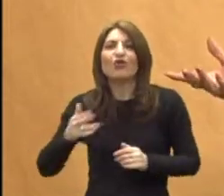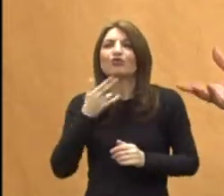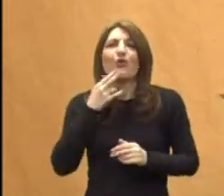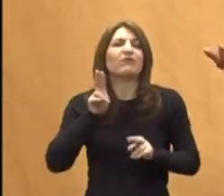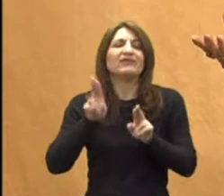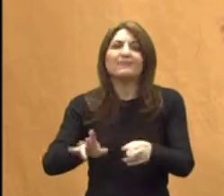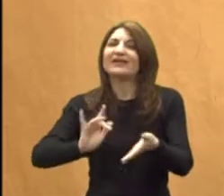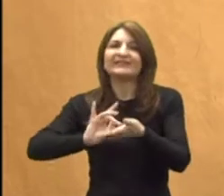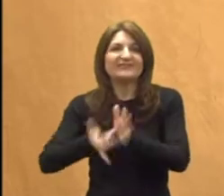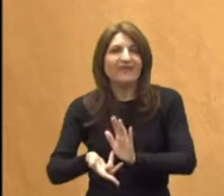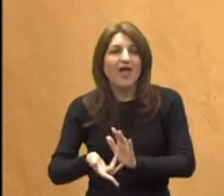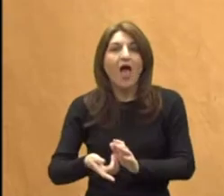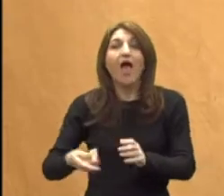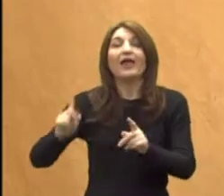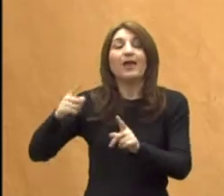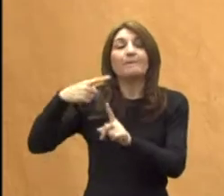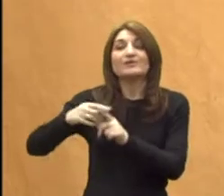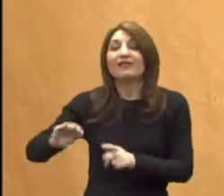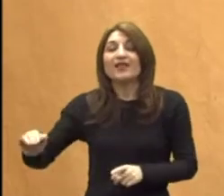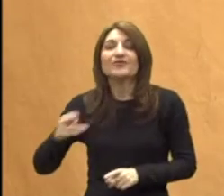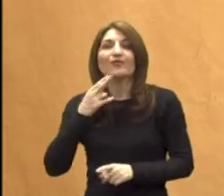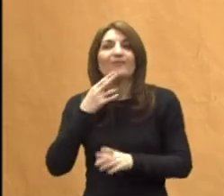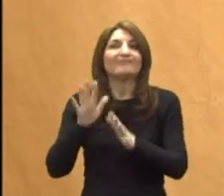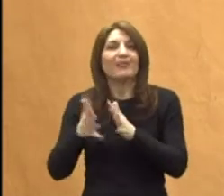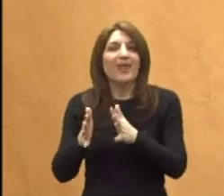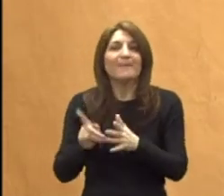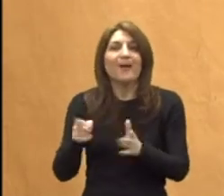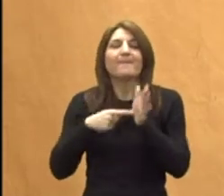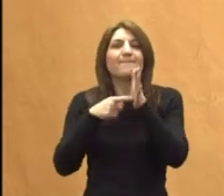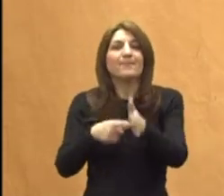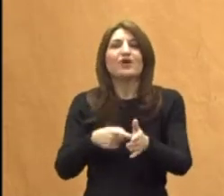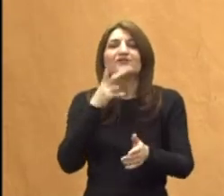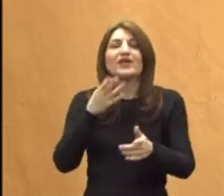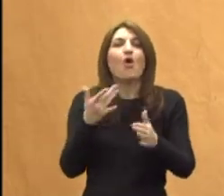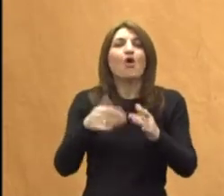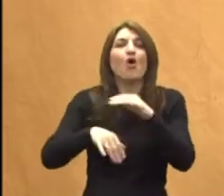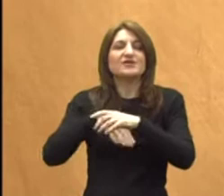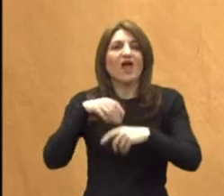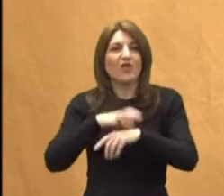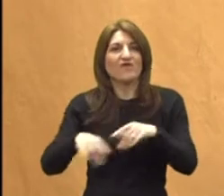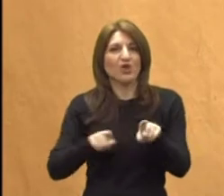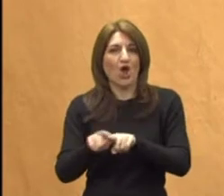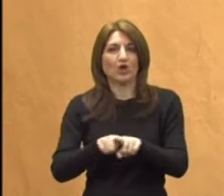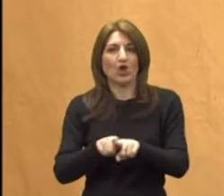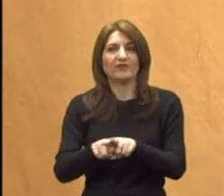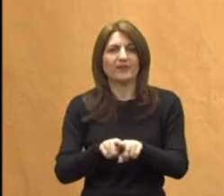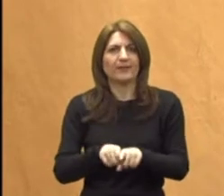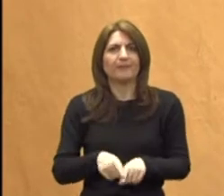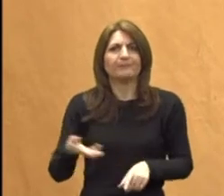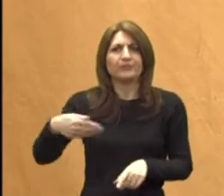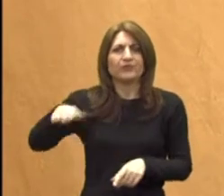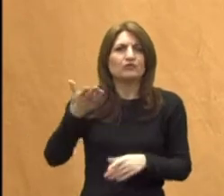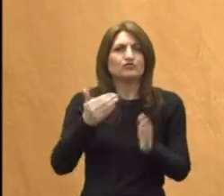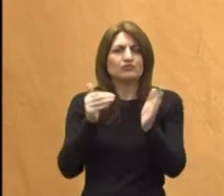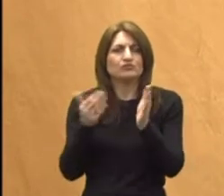sve, a i sa djecom koja nemaju. A i pokazat će nam zadovoljstvo roditelja. Jer ovo sve što vi radite je